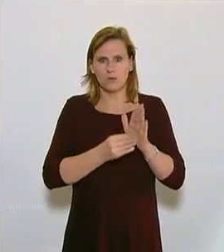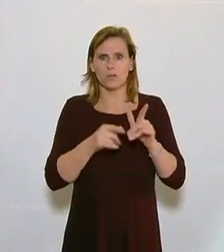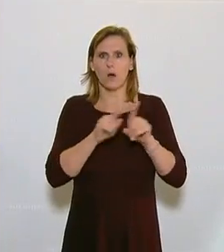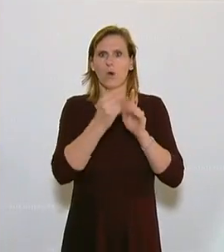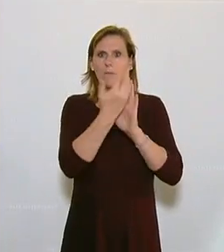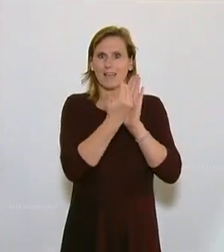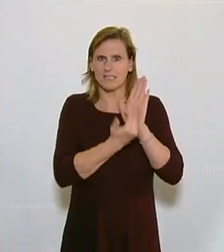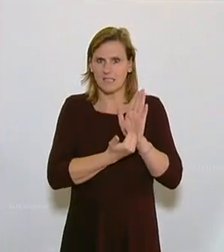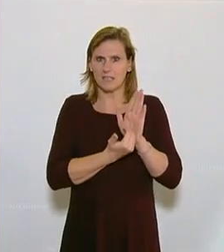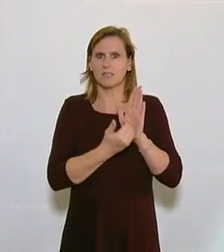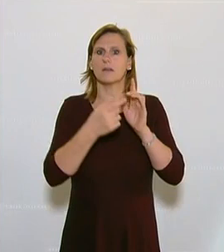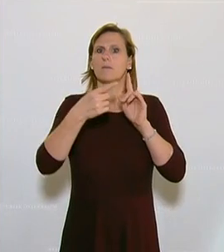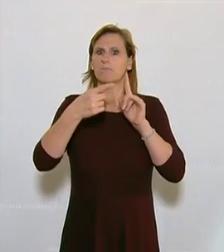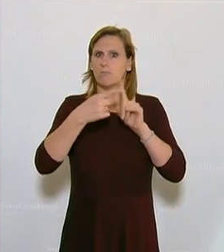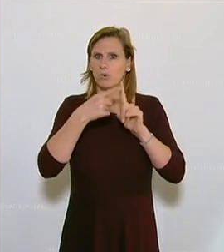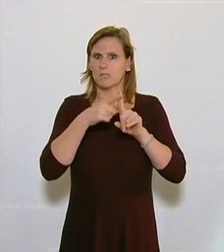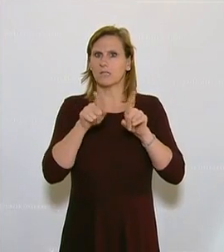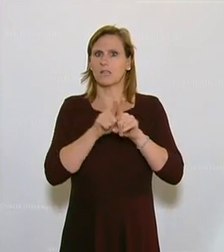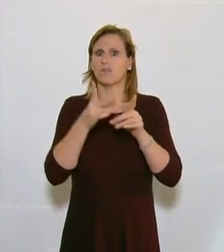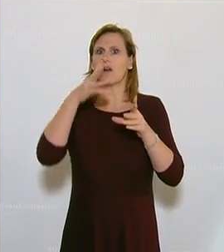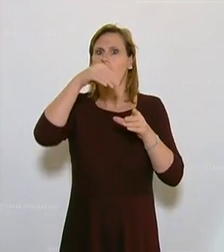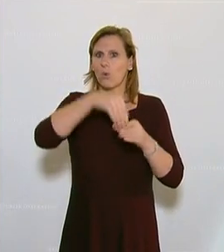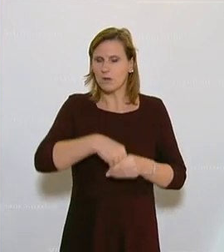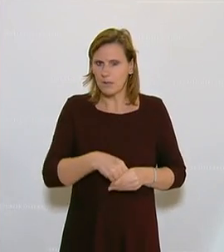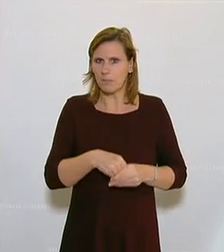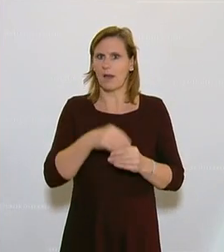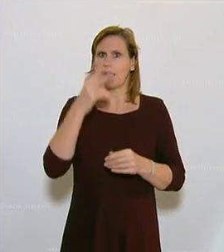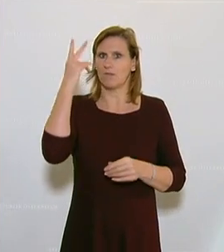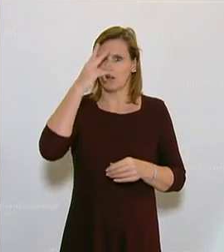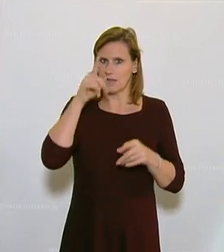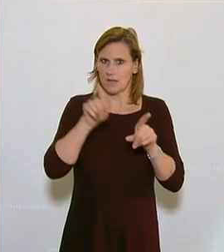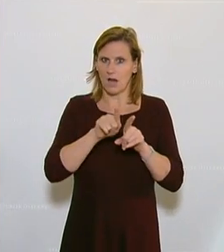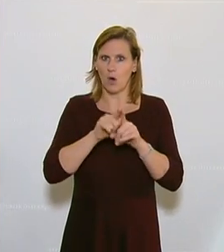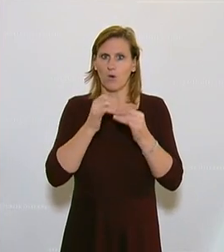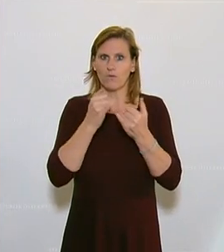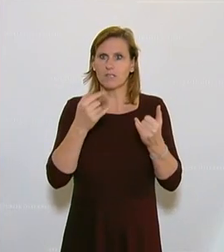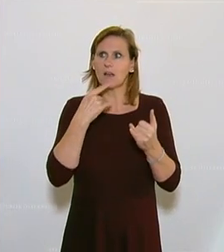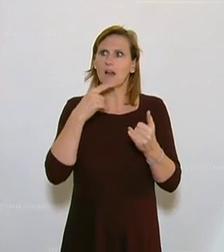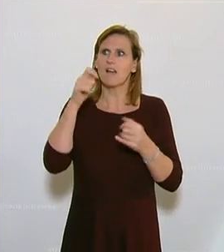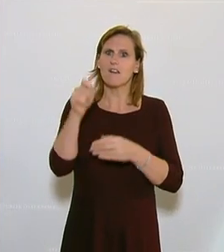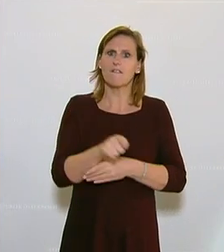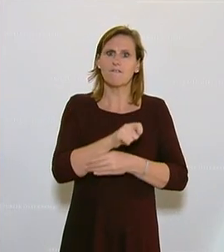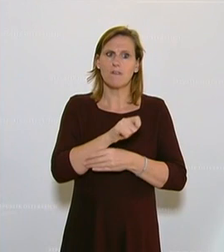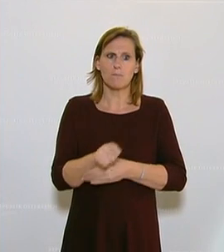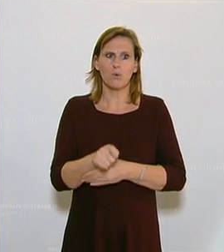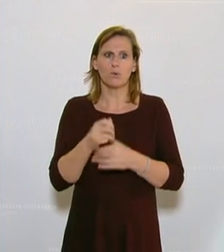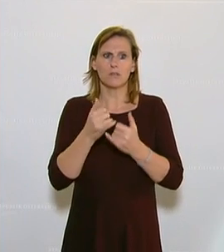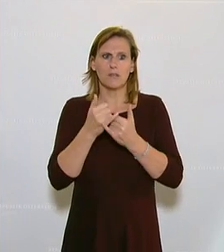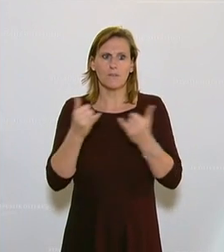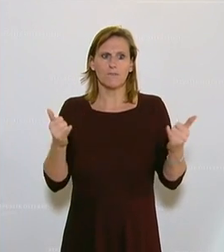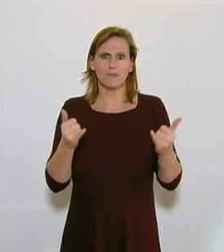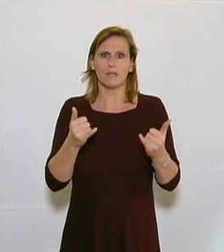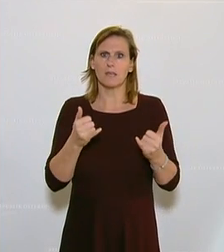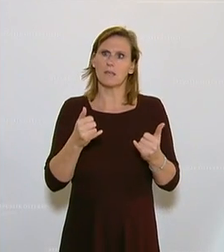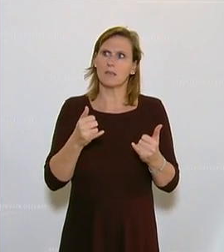Paket. Frau Kollegin hat es zum Teil auch schon angesprochen. Wir sind für dieses Verbot der unbefugten Bildaufnahmen.